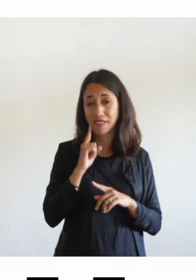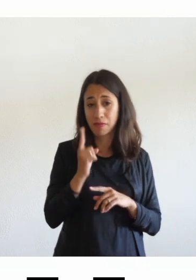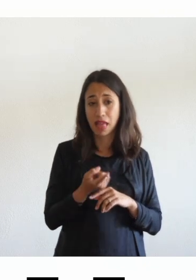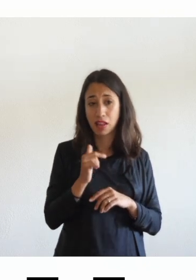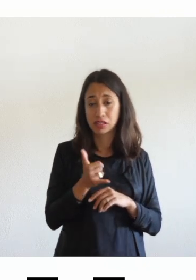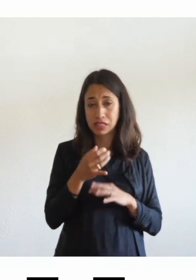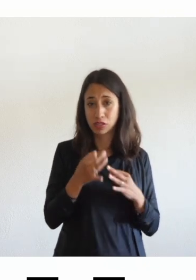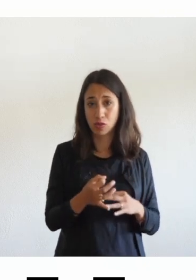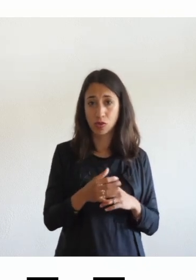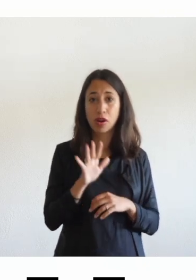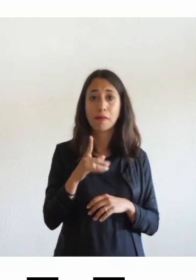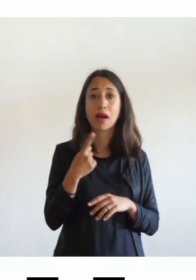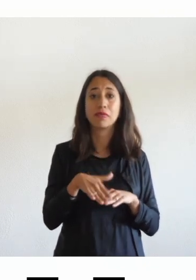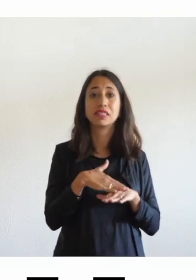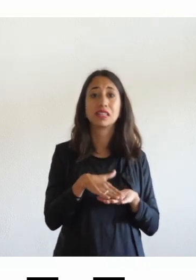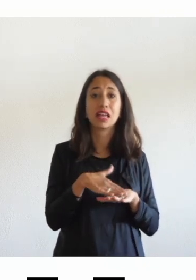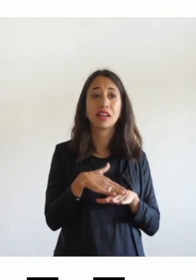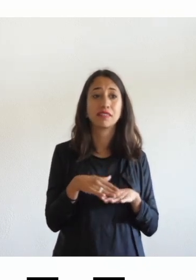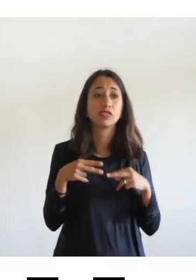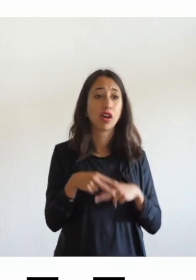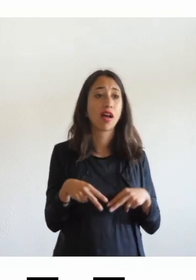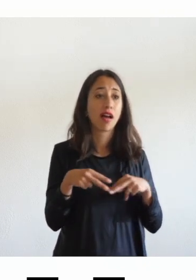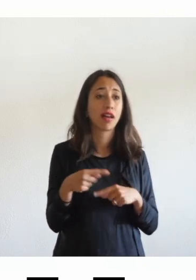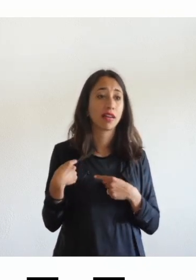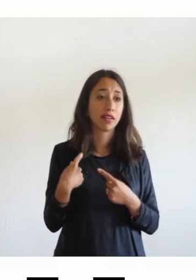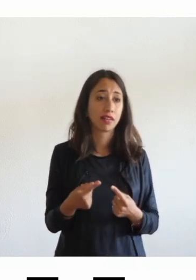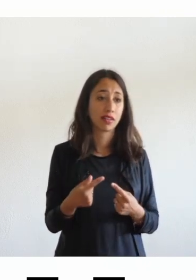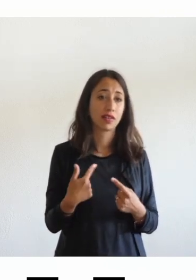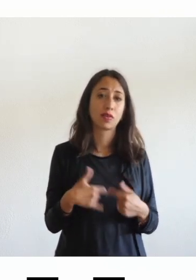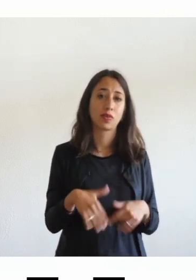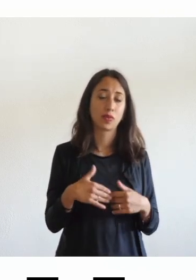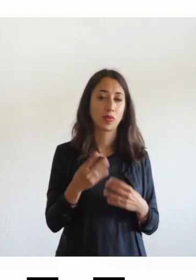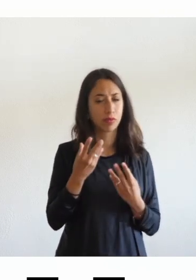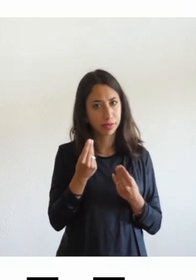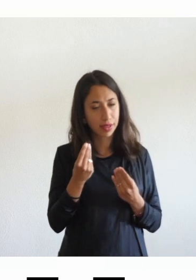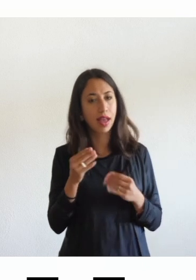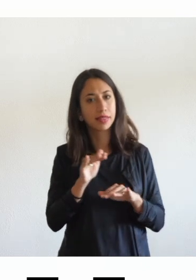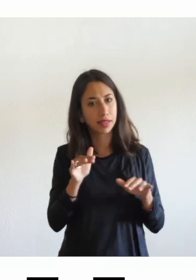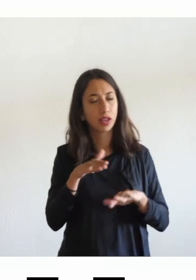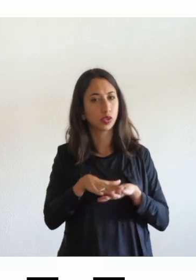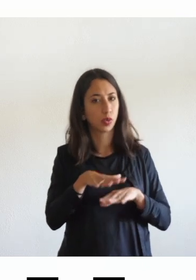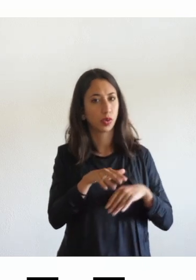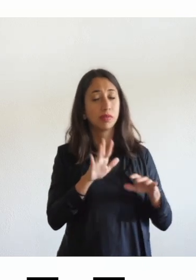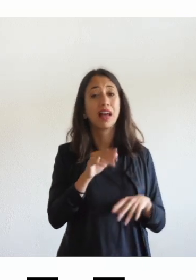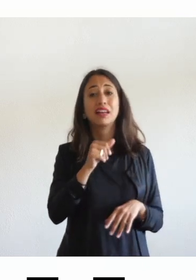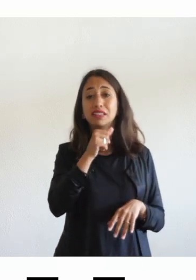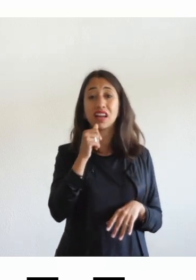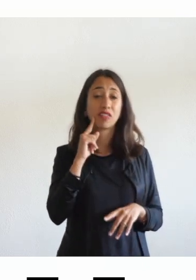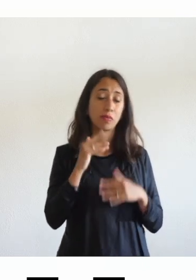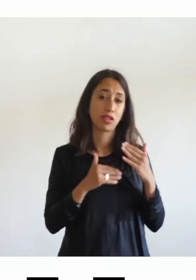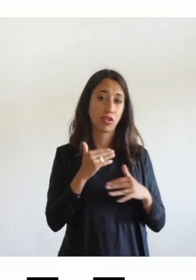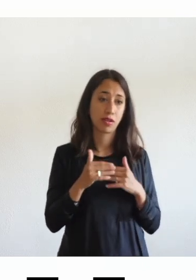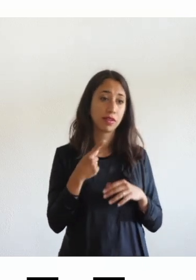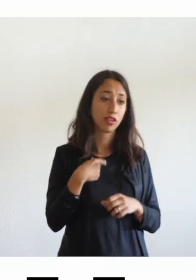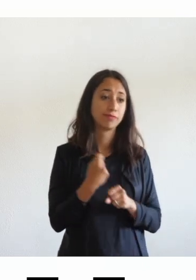sicuramente ma è un servizio che in questi anni ha supportato tantissimo i ragazzi e che ha bisogno di essere migliorato e ci